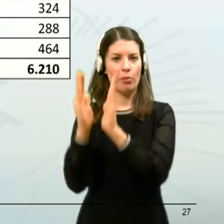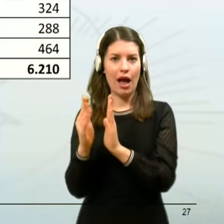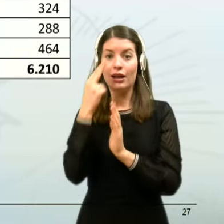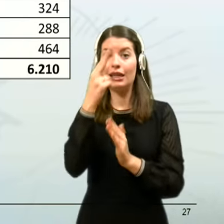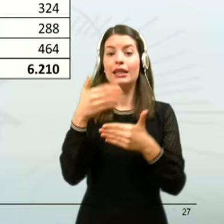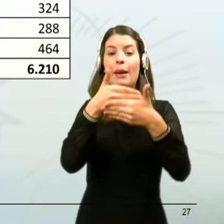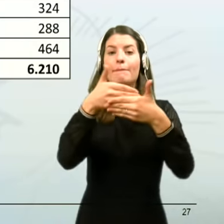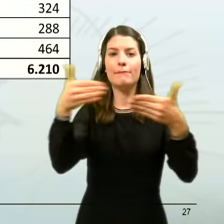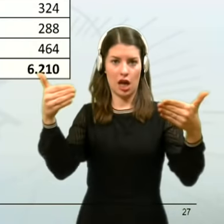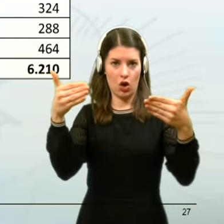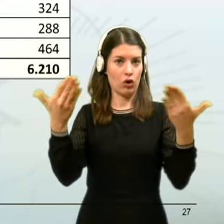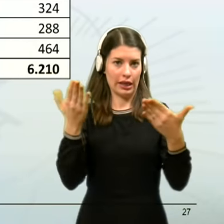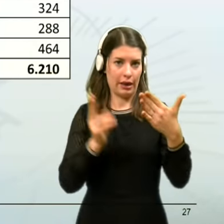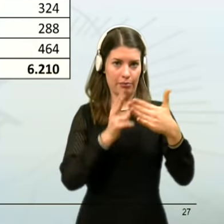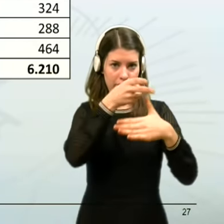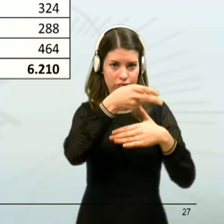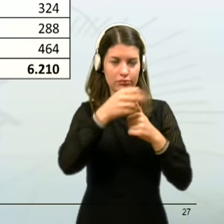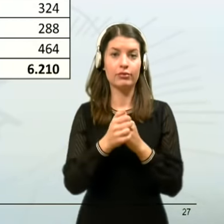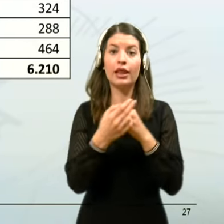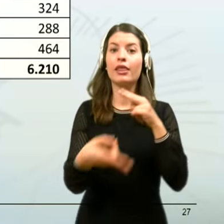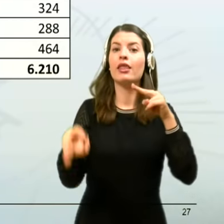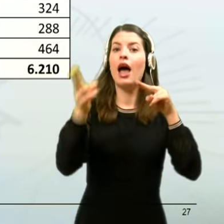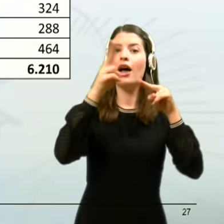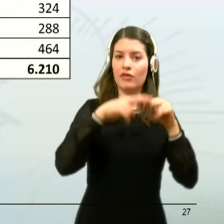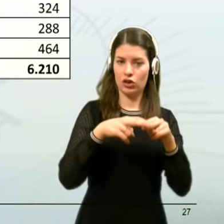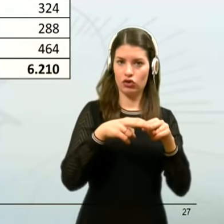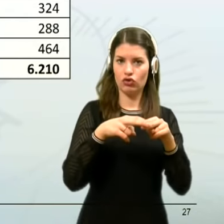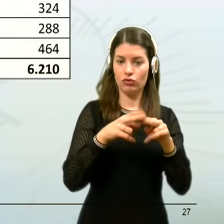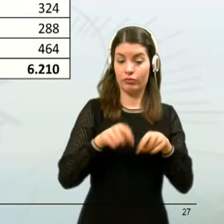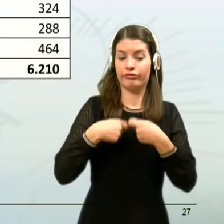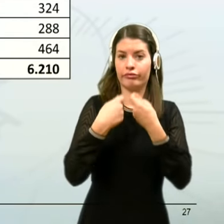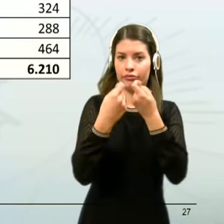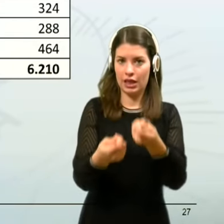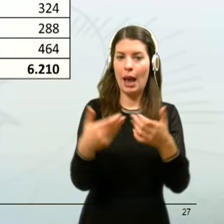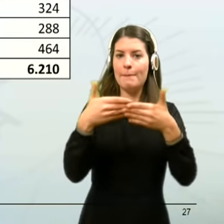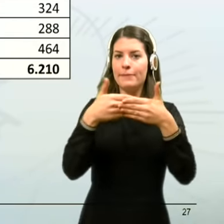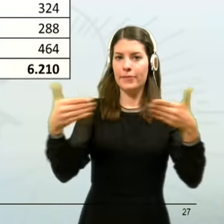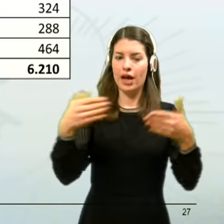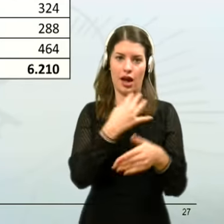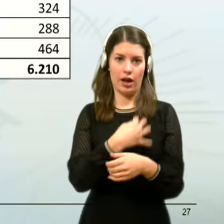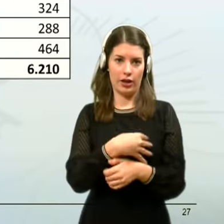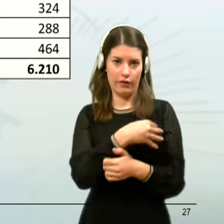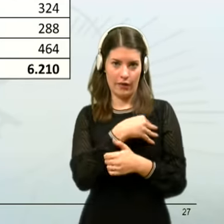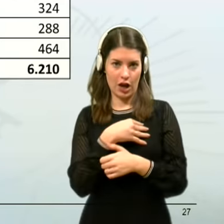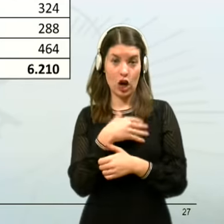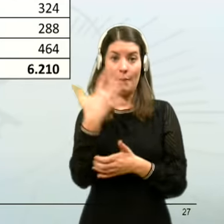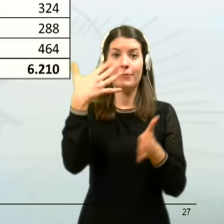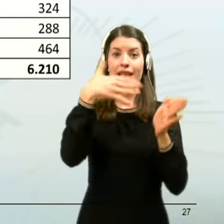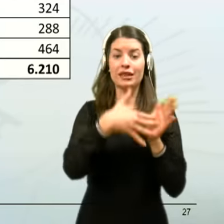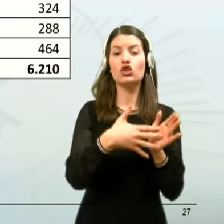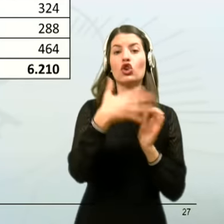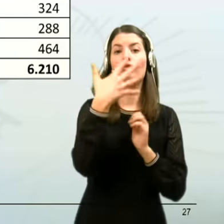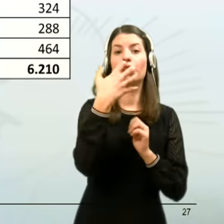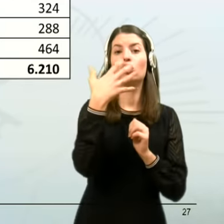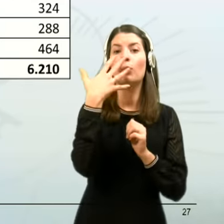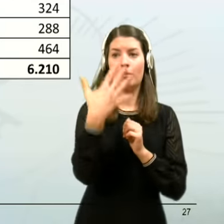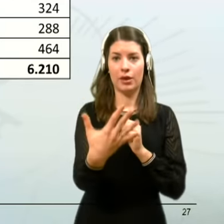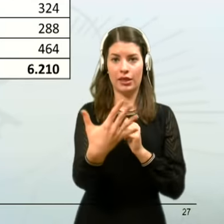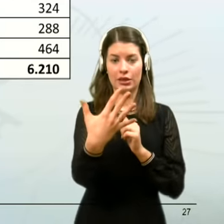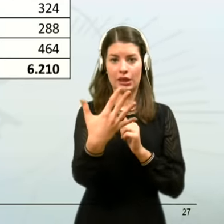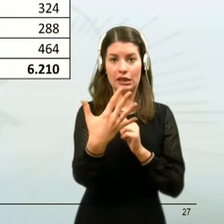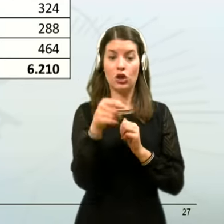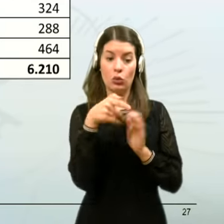pričkanja. Največ smo napotitev karantena na domu izdali na meji z Republiko Hrvaško 5550, od tega